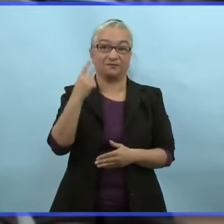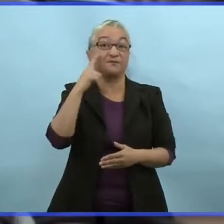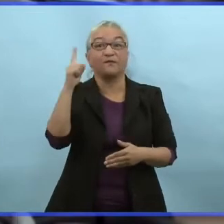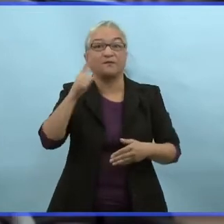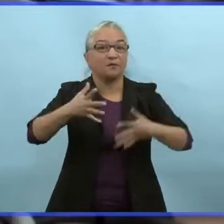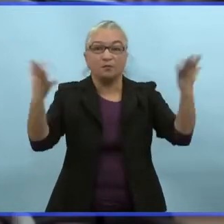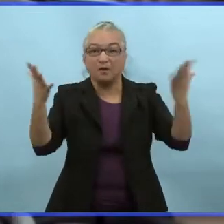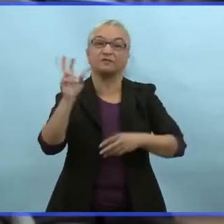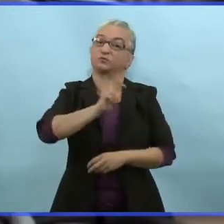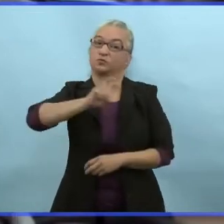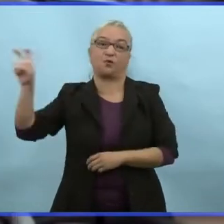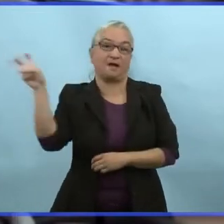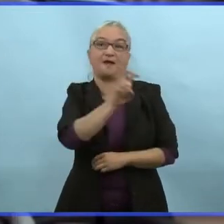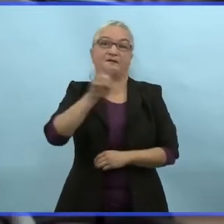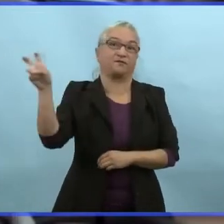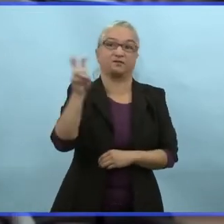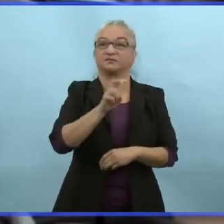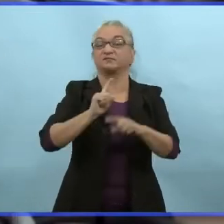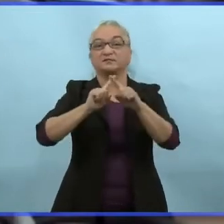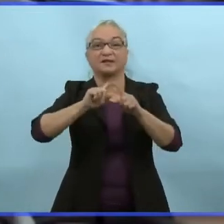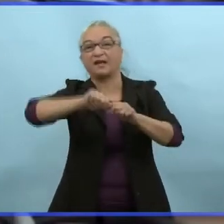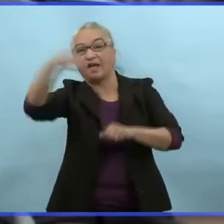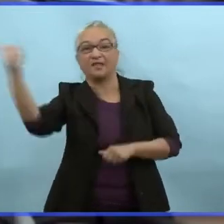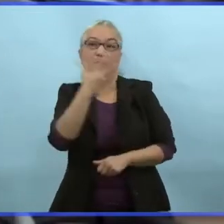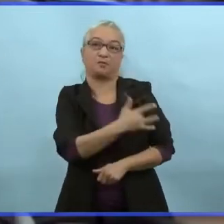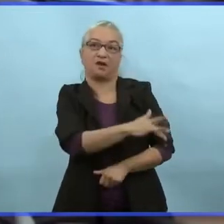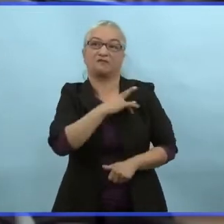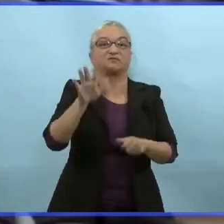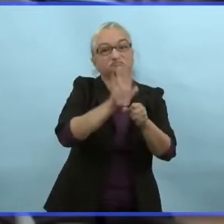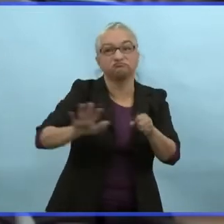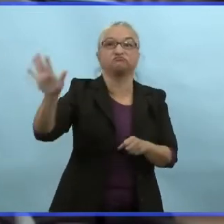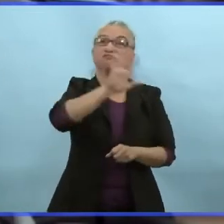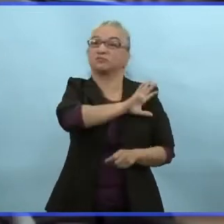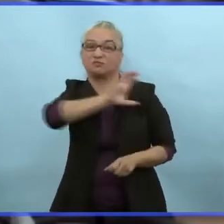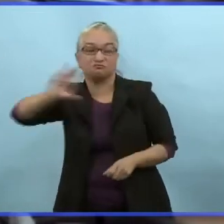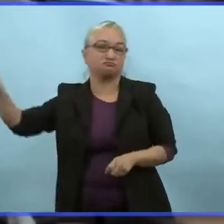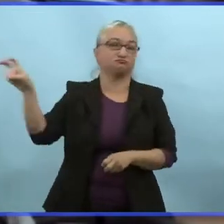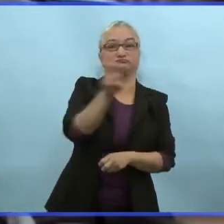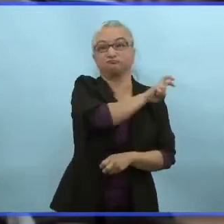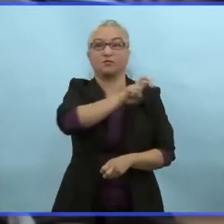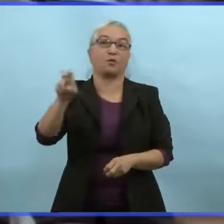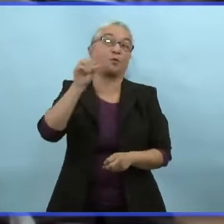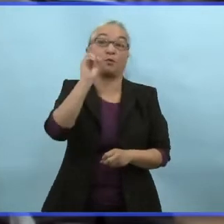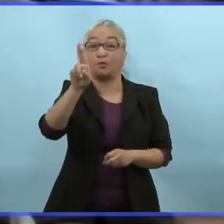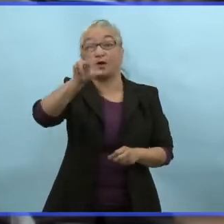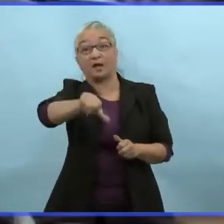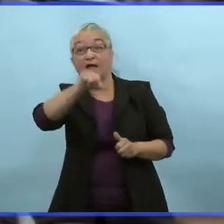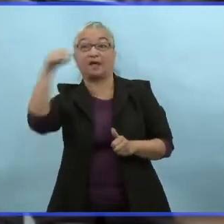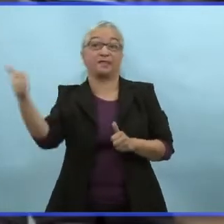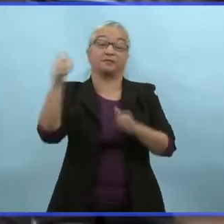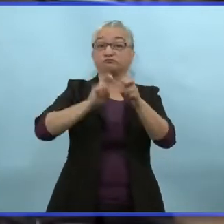pour les voyages interprovinciaux et lorsque l'on rentre au Canada